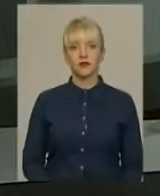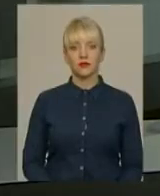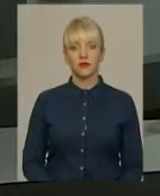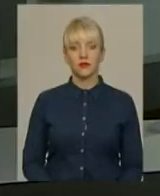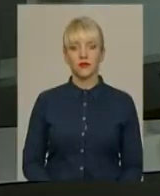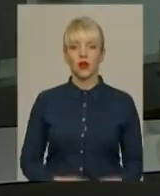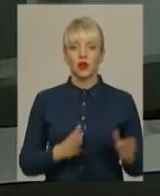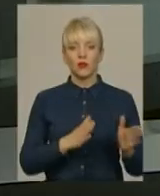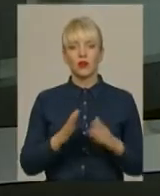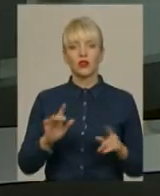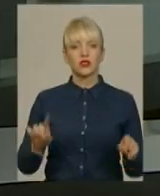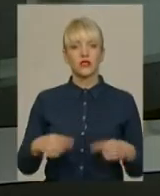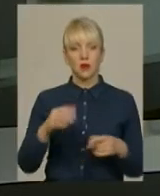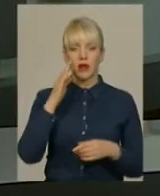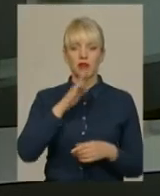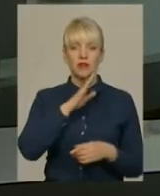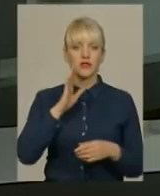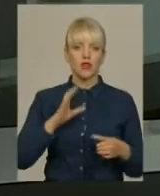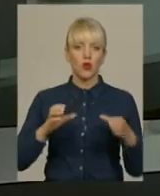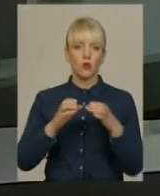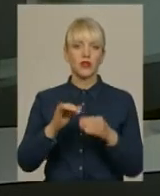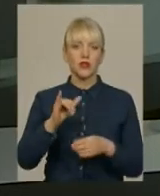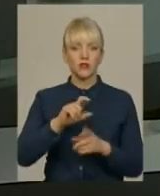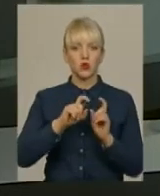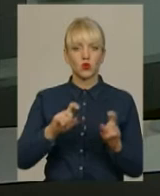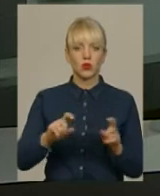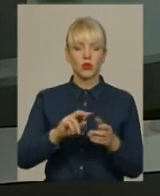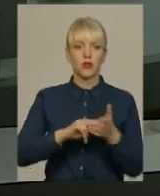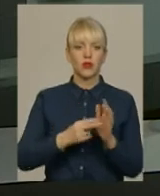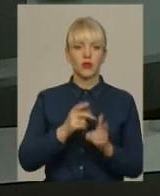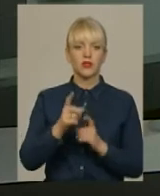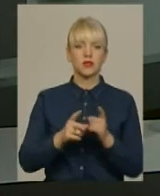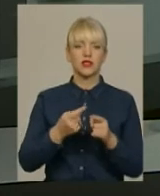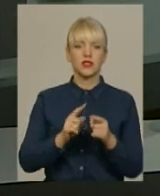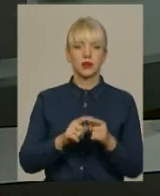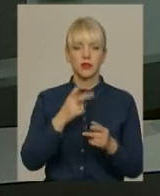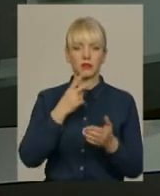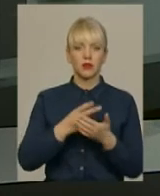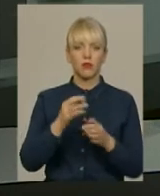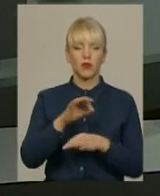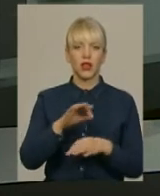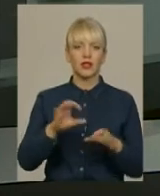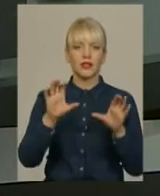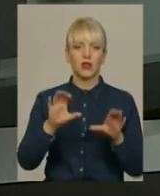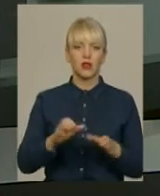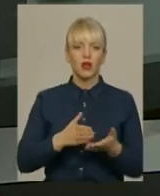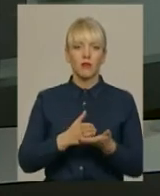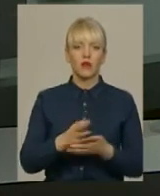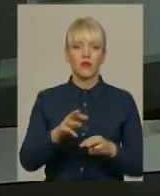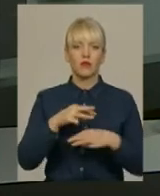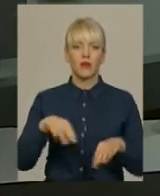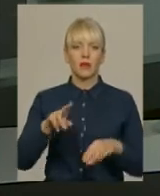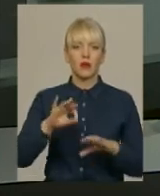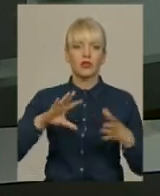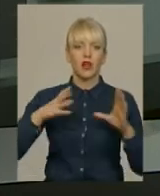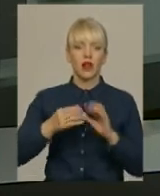Порядок створення батьківських комітетів у школах планують змінити. Це передбачає проєкт закону профільного міністерства про